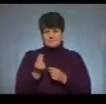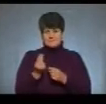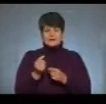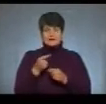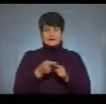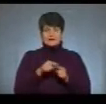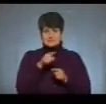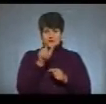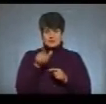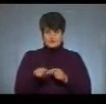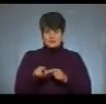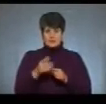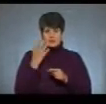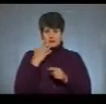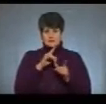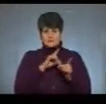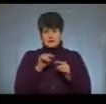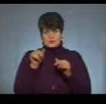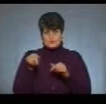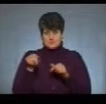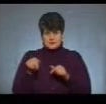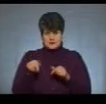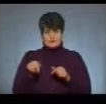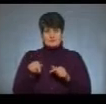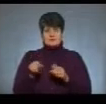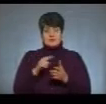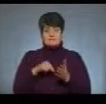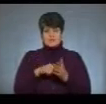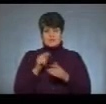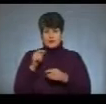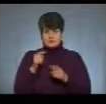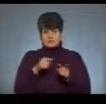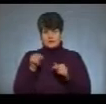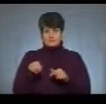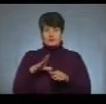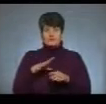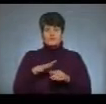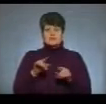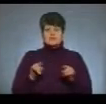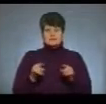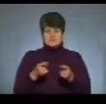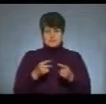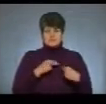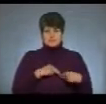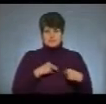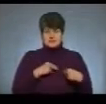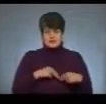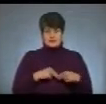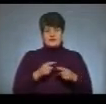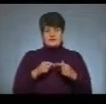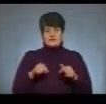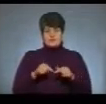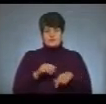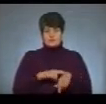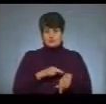дана особа пересекла кордон з непідконтрольної території, а саме виїхали з міста Луганськ, він був затриманий працівниками відділу карного розшуку Тернопільського відділу поліції,